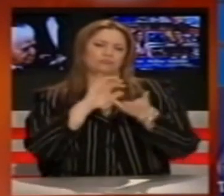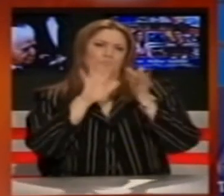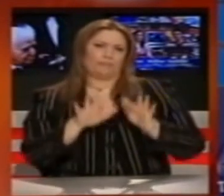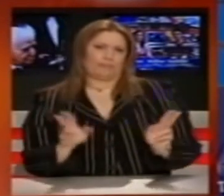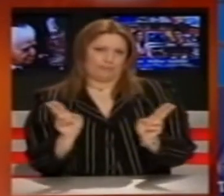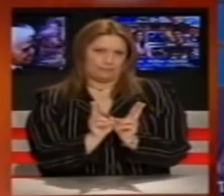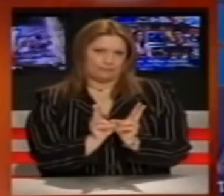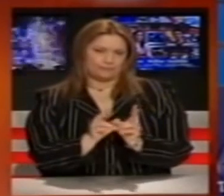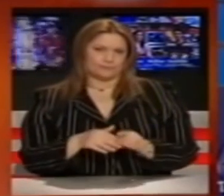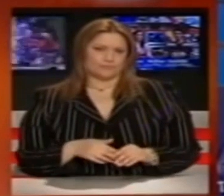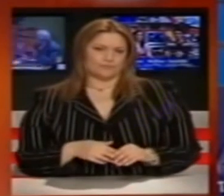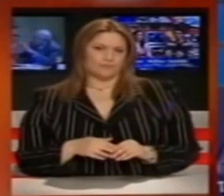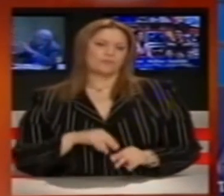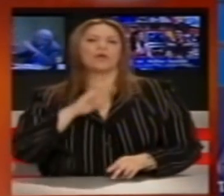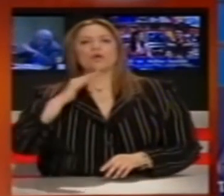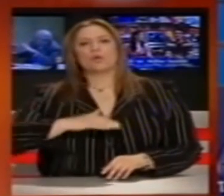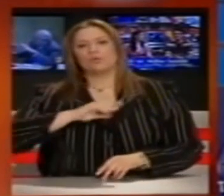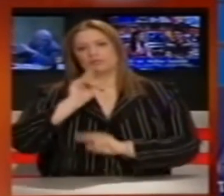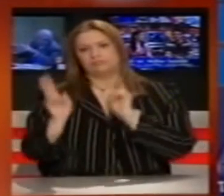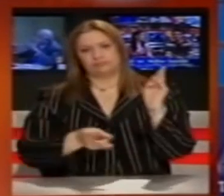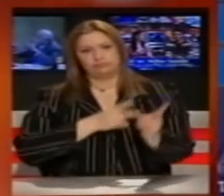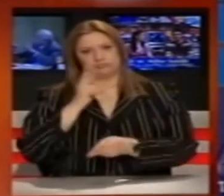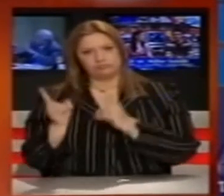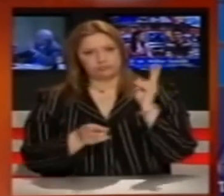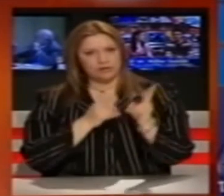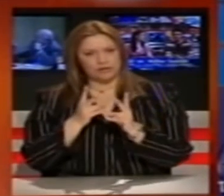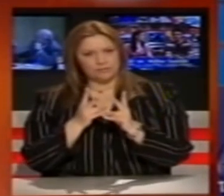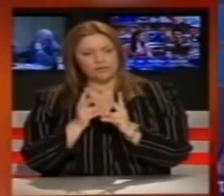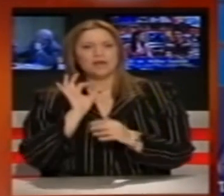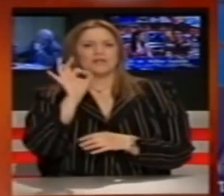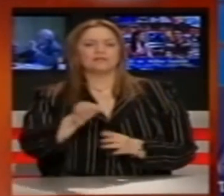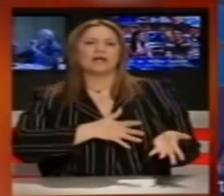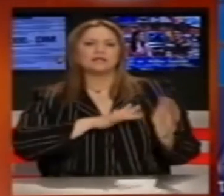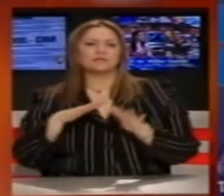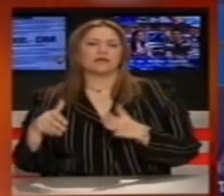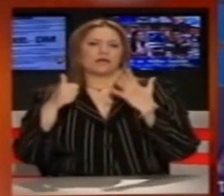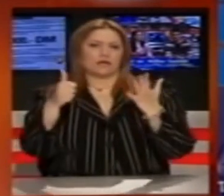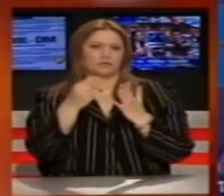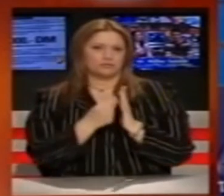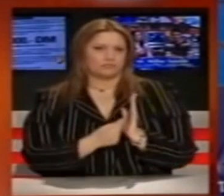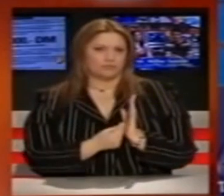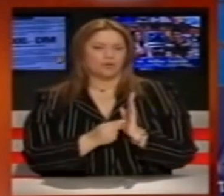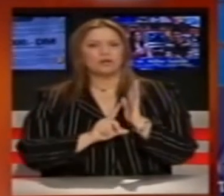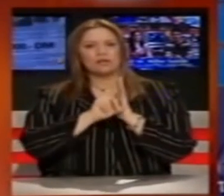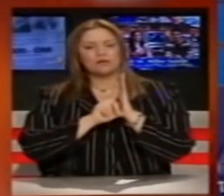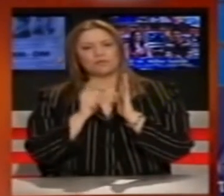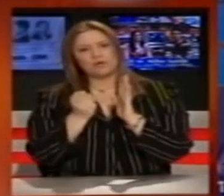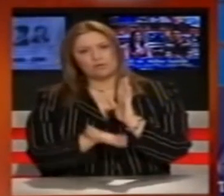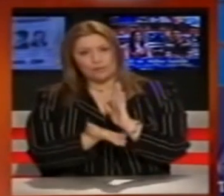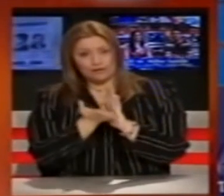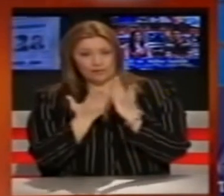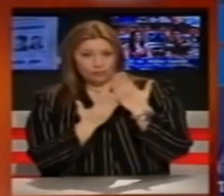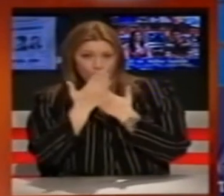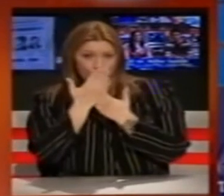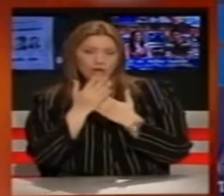ενοπτώσεις. Εξαλούμε τους νότιους ανέμους που η ένταση τους αργότερα στα πελάγια θα φτάνει τα 6 μποφόρ η θερμοκρασία ανεβαίνει την